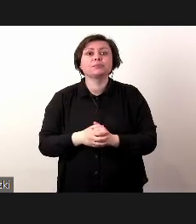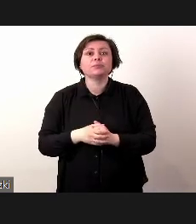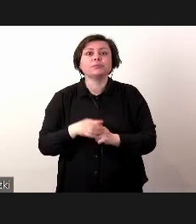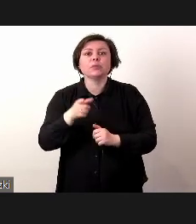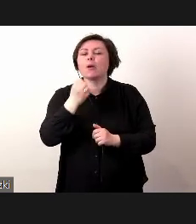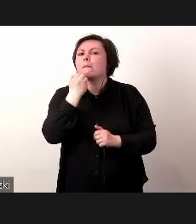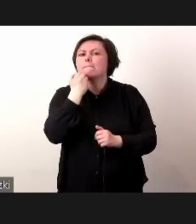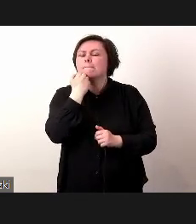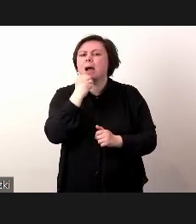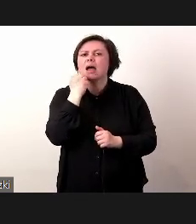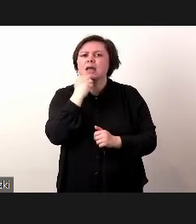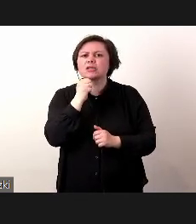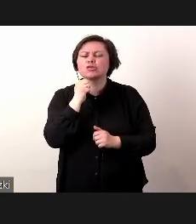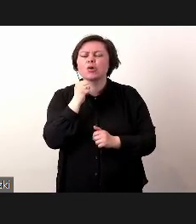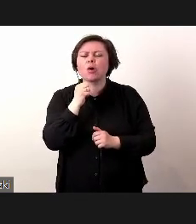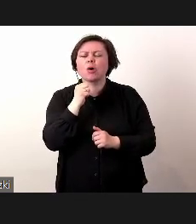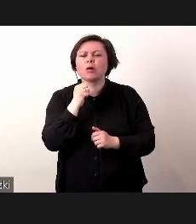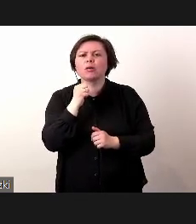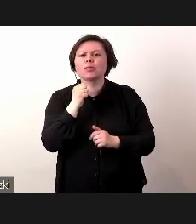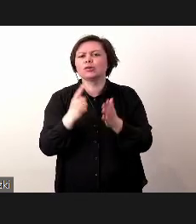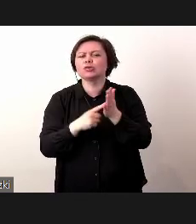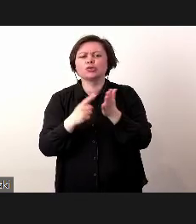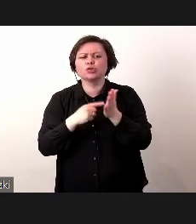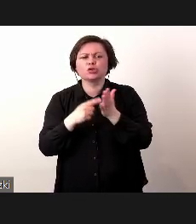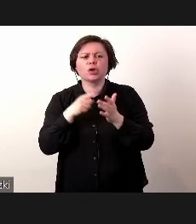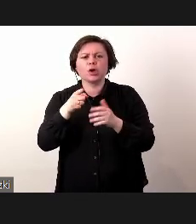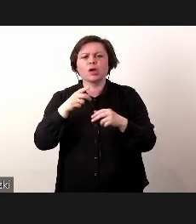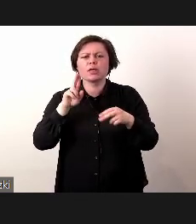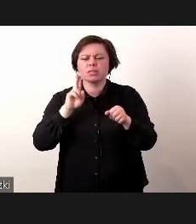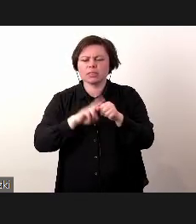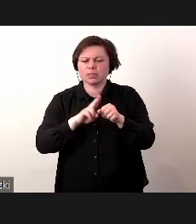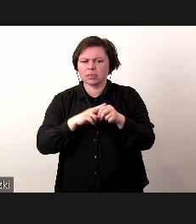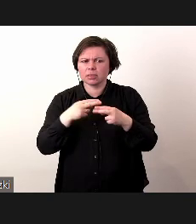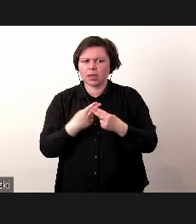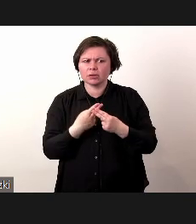ale bardzo często my te narzędzia też